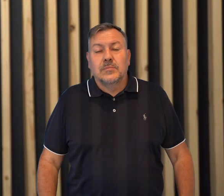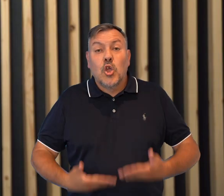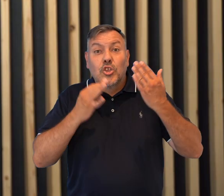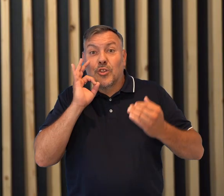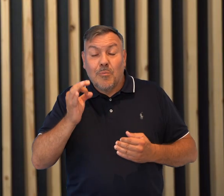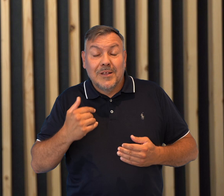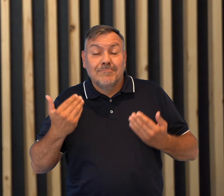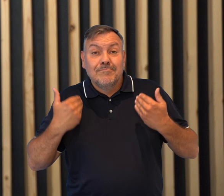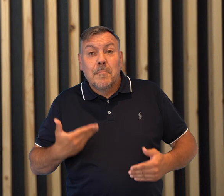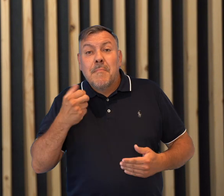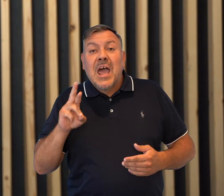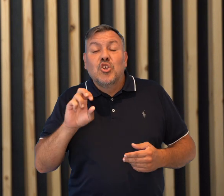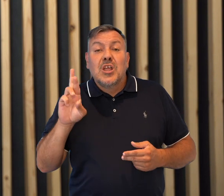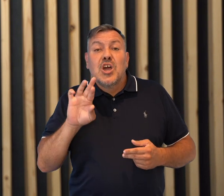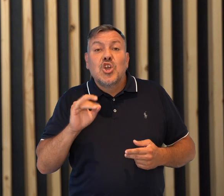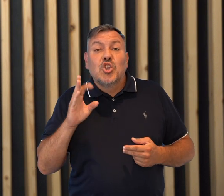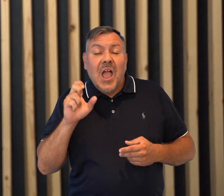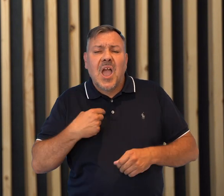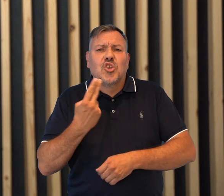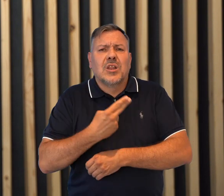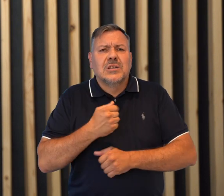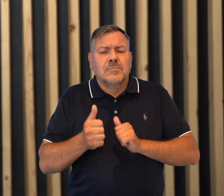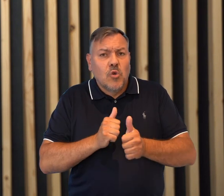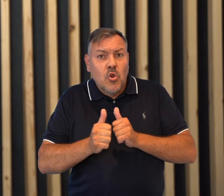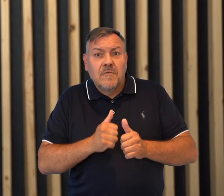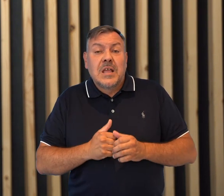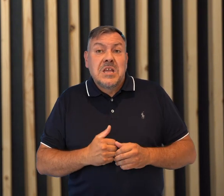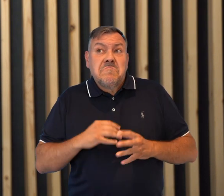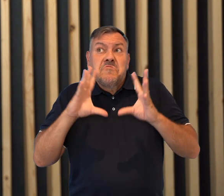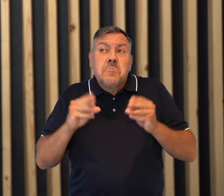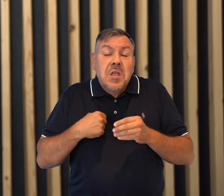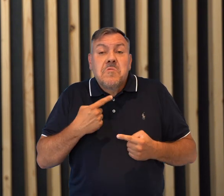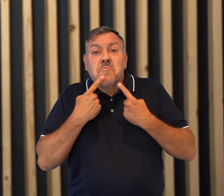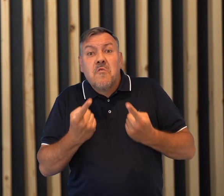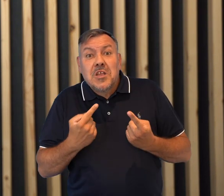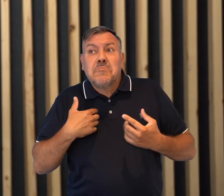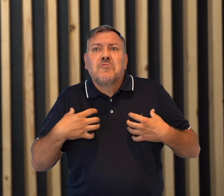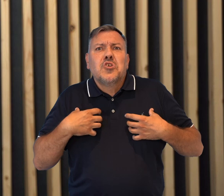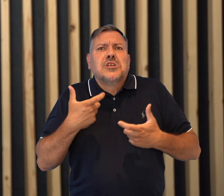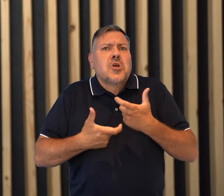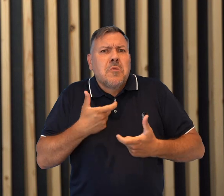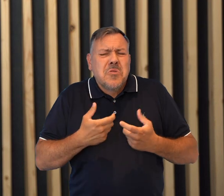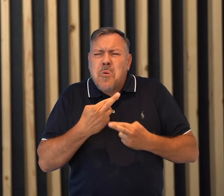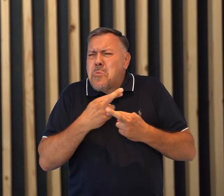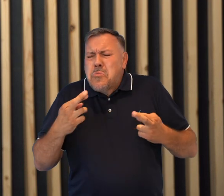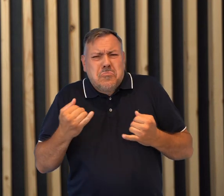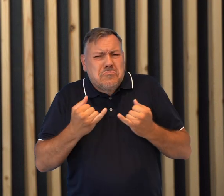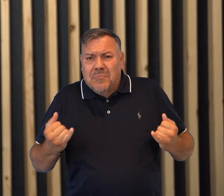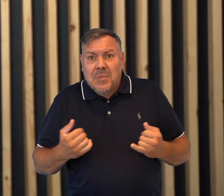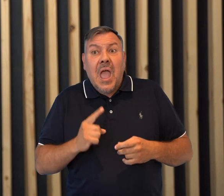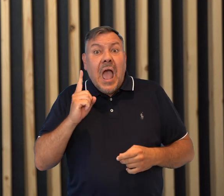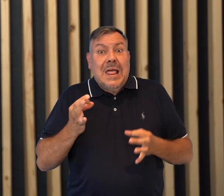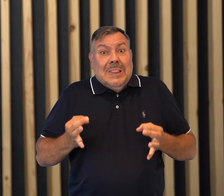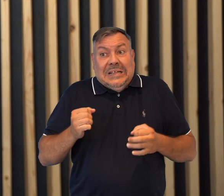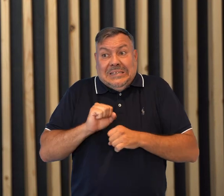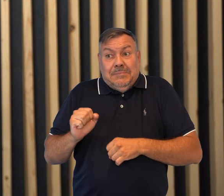Dzień dobry, z tej strony Marcin Ryszka. Jestem dziennikarzem sportowym. W sumie, gdybym miał tak powiedzieć, czym w życiu się zajmuję, to jest to sporo rzeczy,